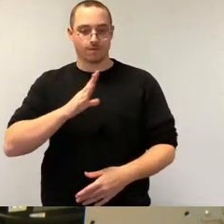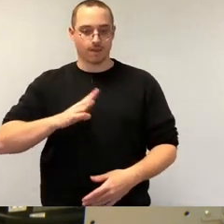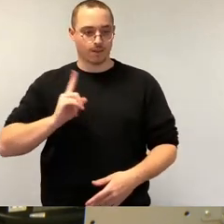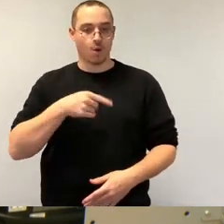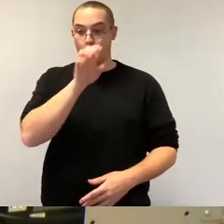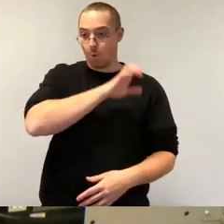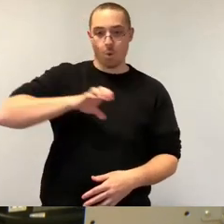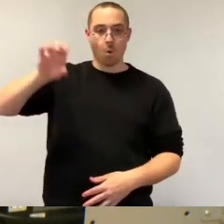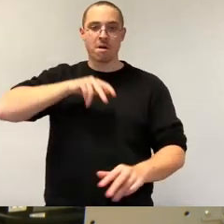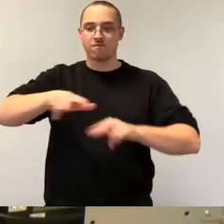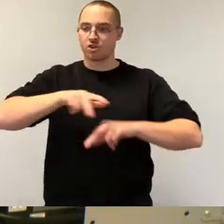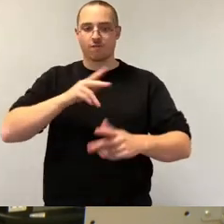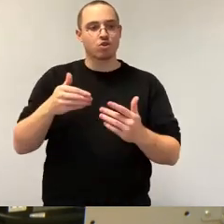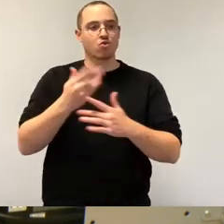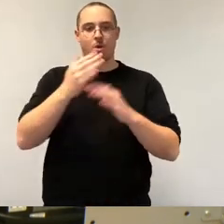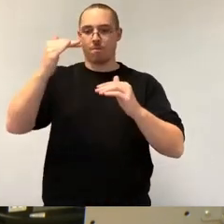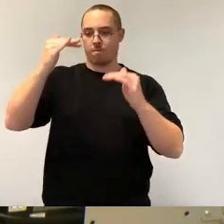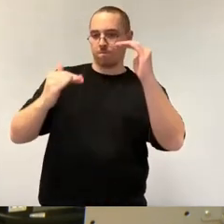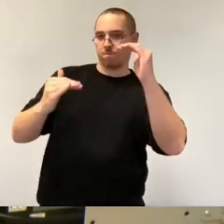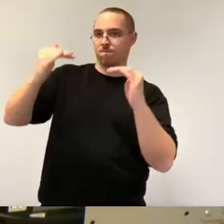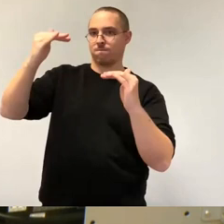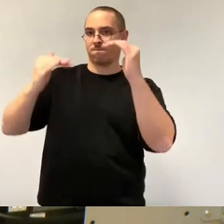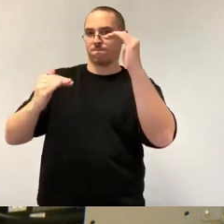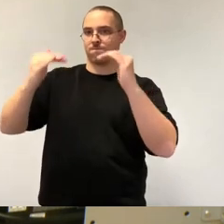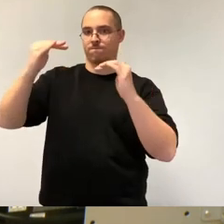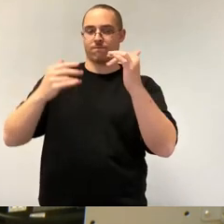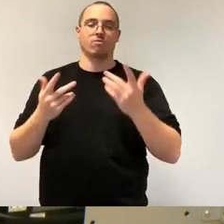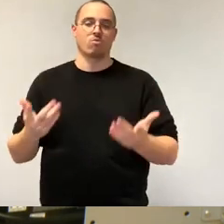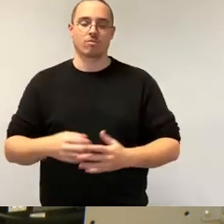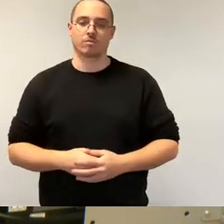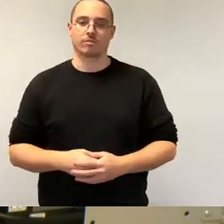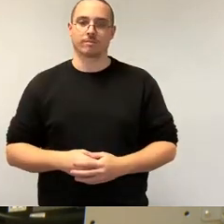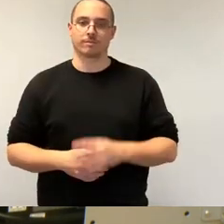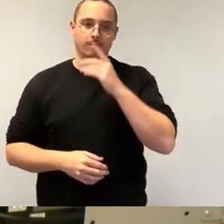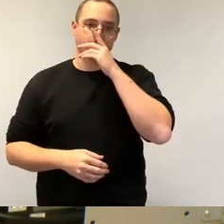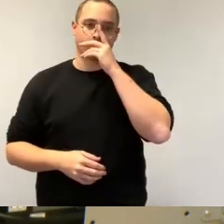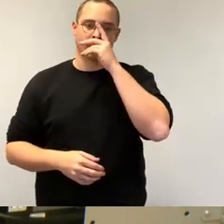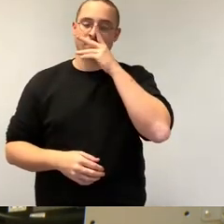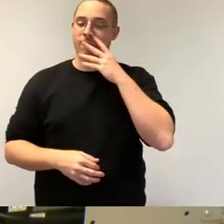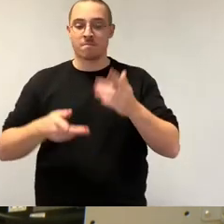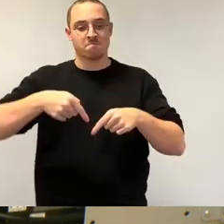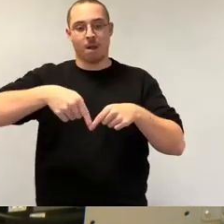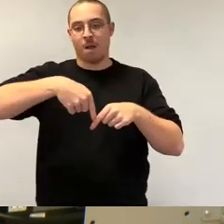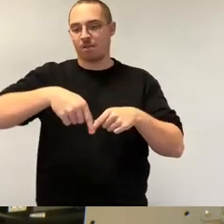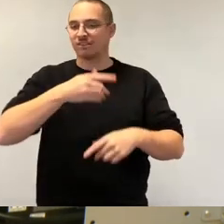seinesgleichen suchen. Kurzfristig werden viele Unternehmen vom Bau der Fabrik profitieren.